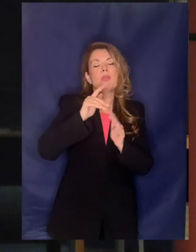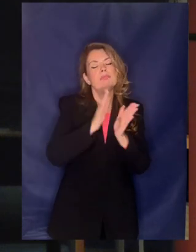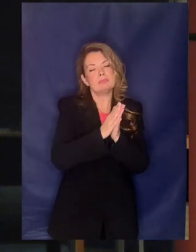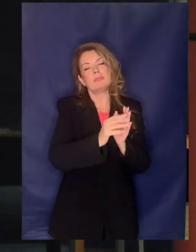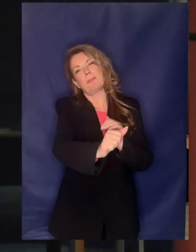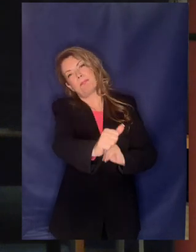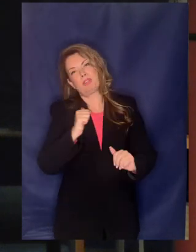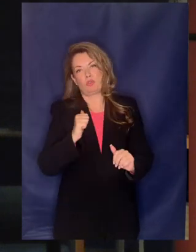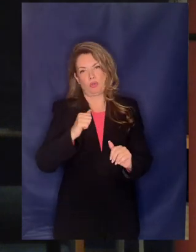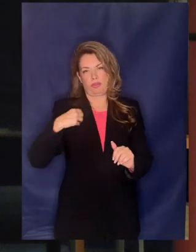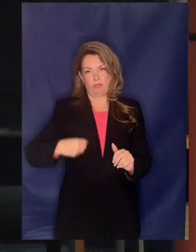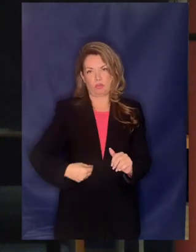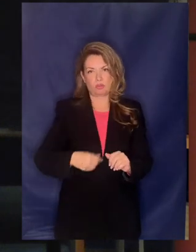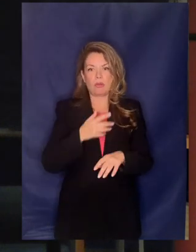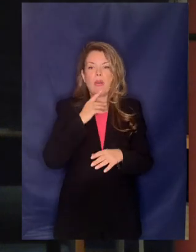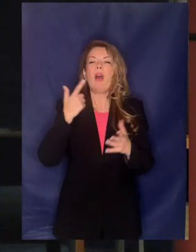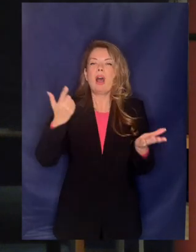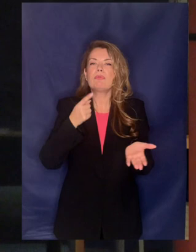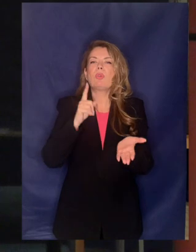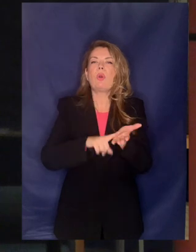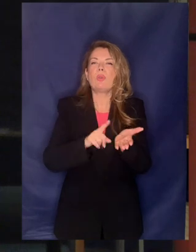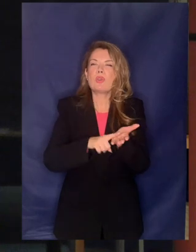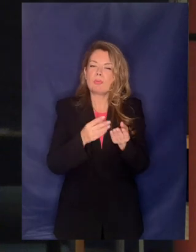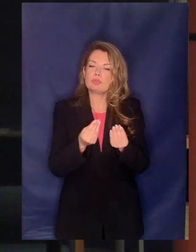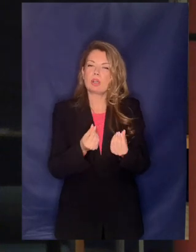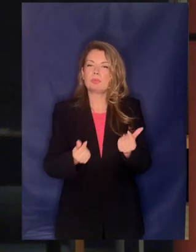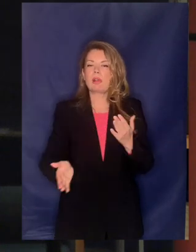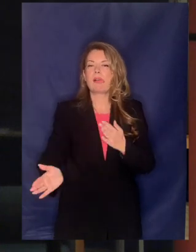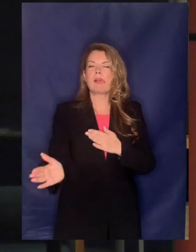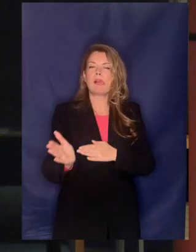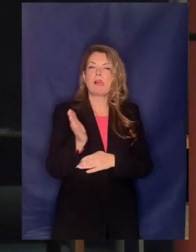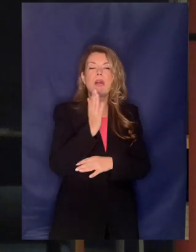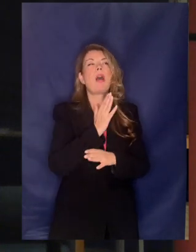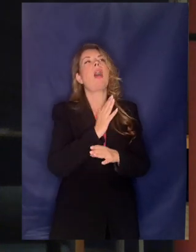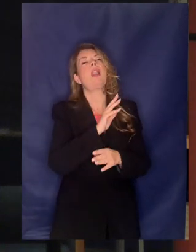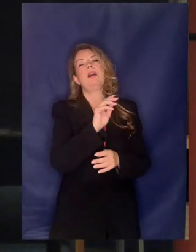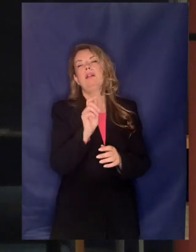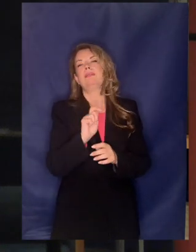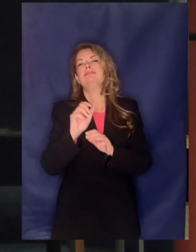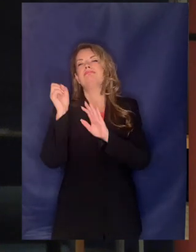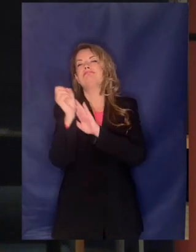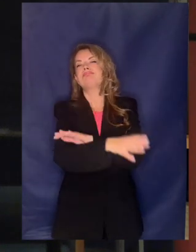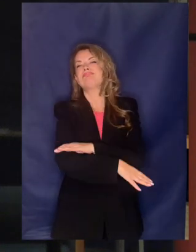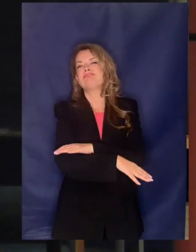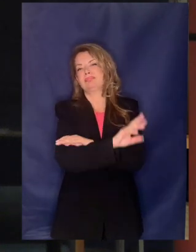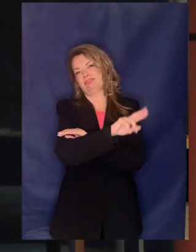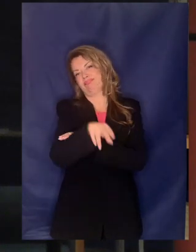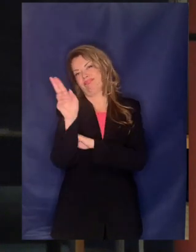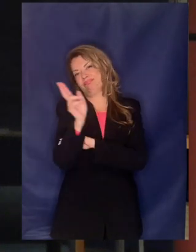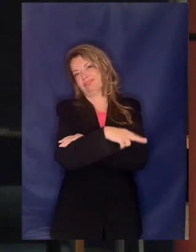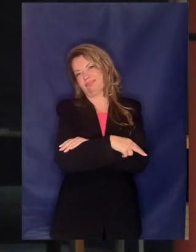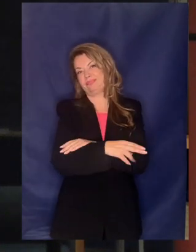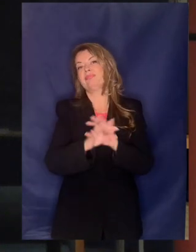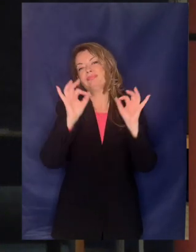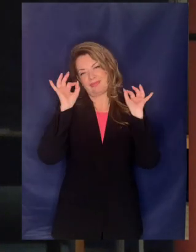νομοθετική απόπειρα έμεινε στο κενό πετάχτηκε στον κάλαθο των νομικών αχρήστων για να είμαι πιο